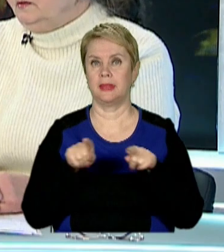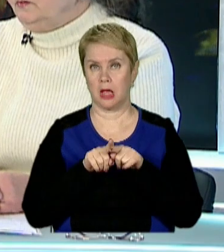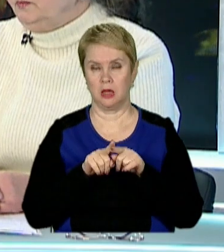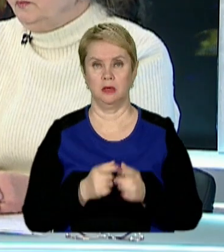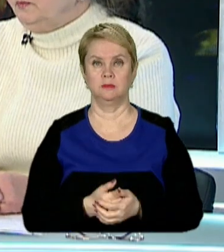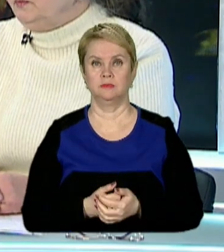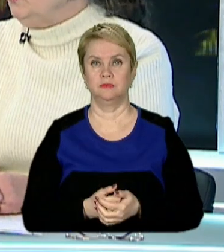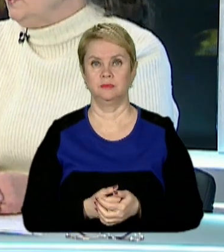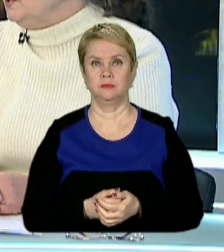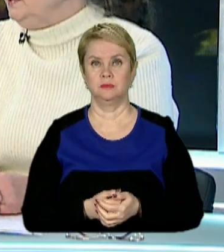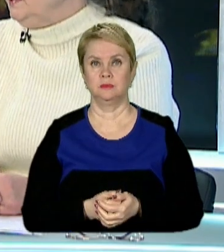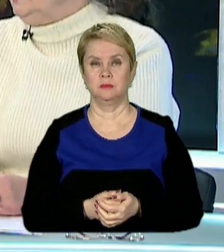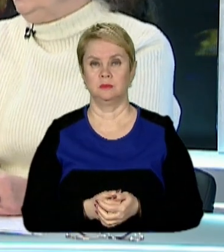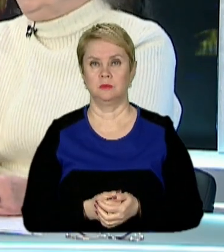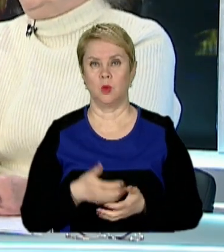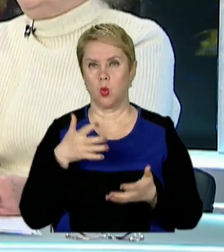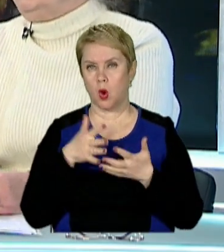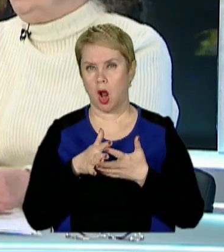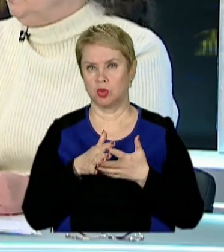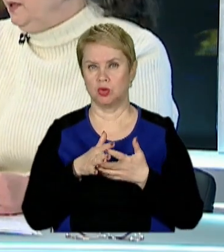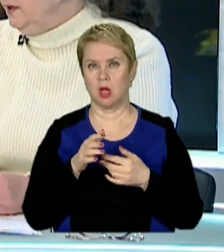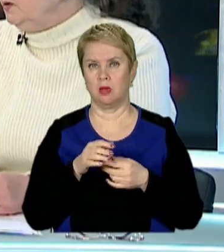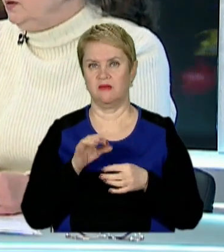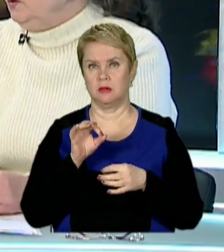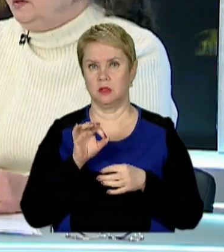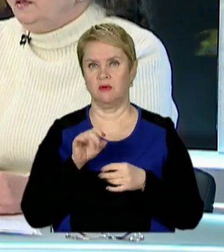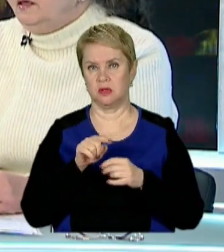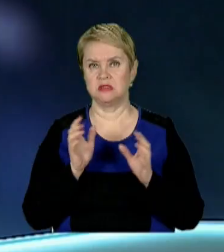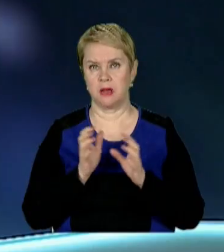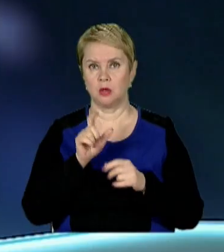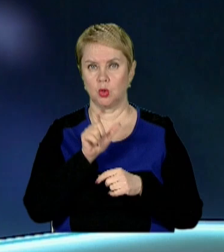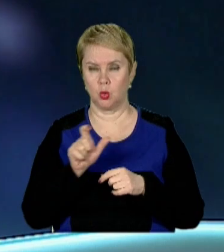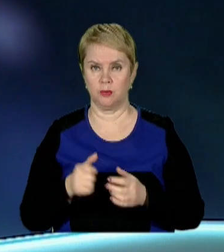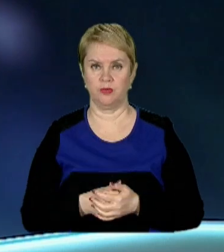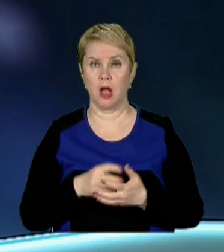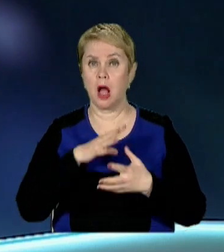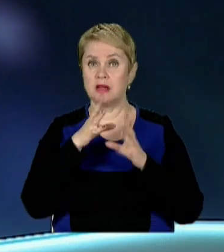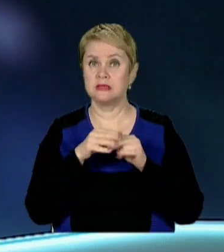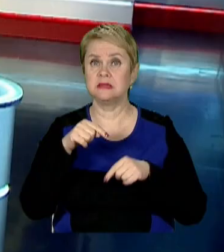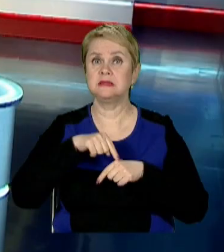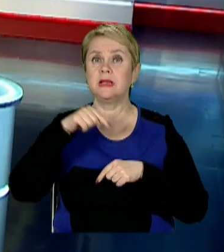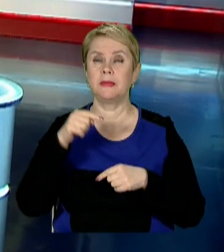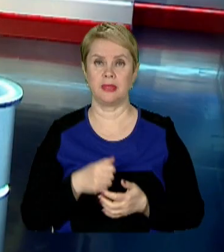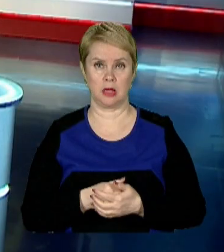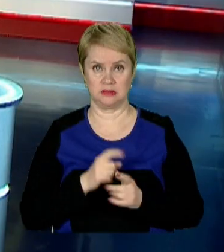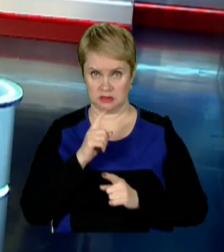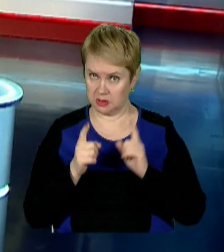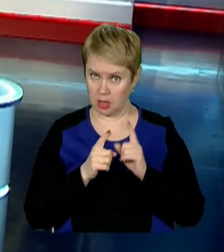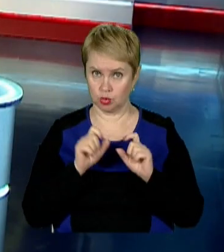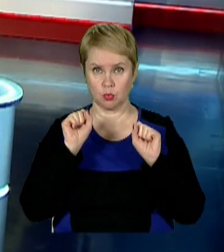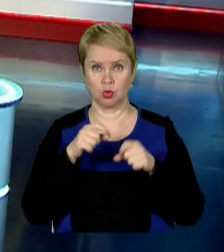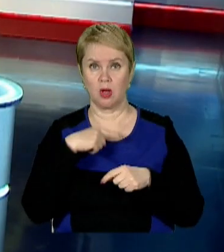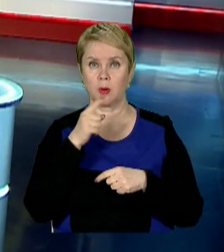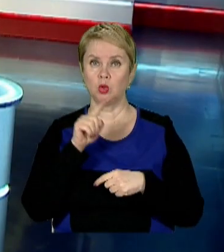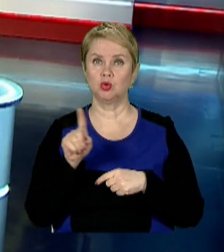ураження, як клінічні ознаки, вони зберігаються у людей. А загалом симптоматика змінилася? Чи можна